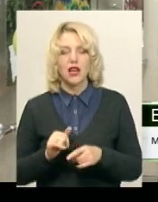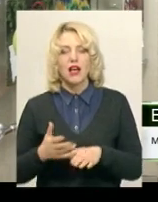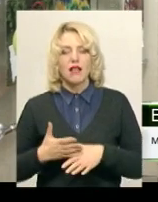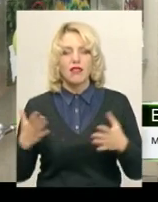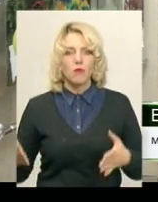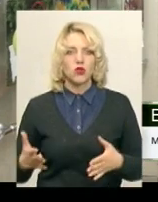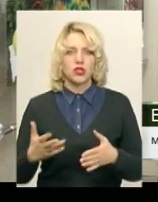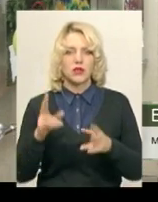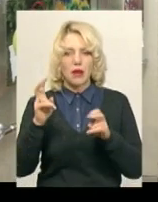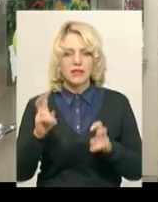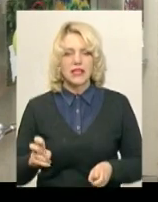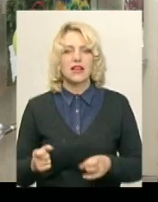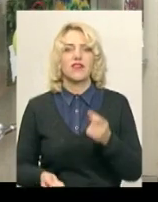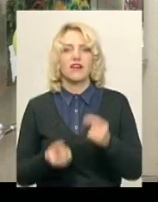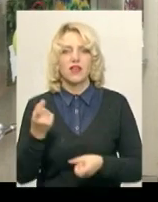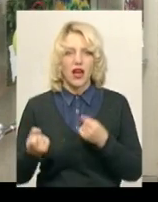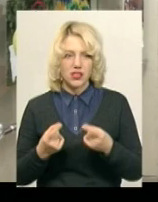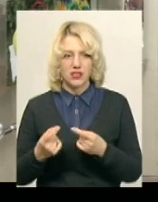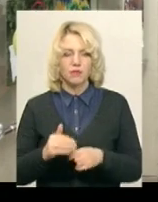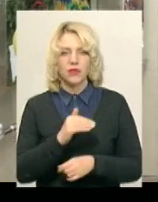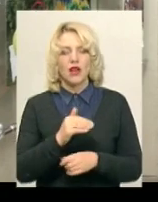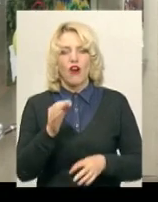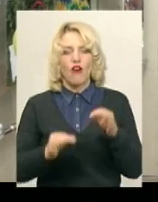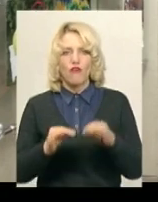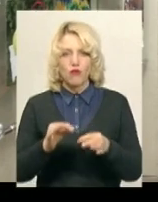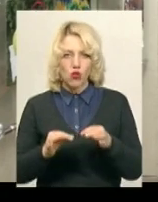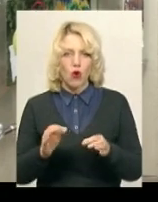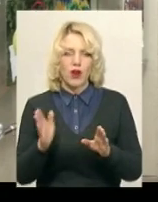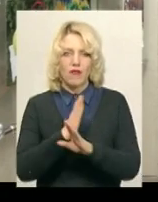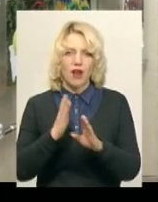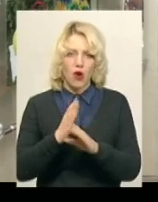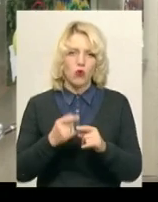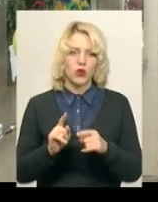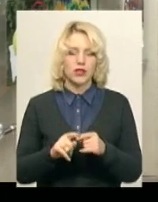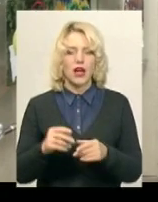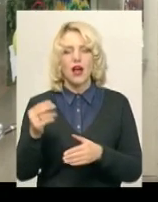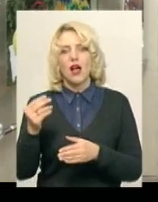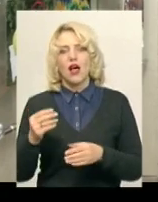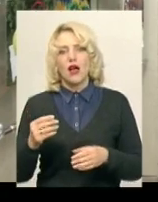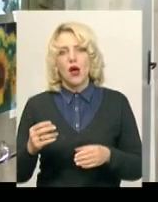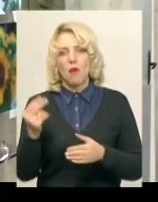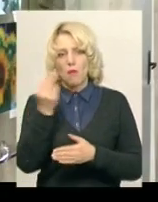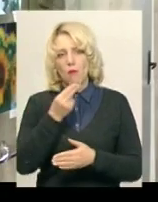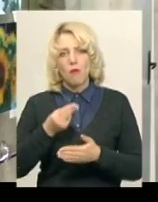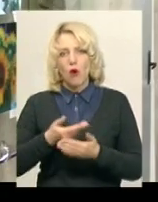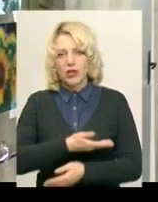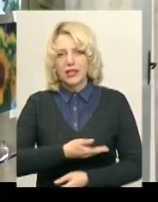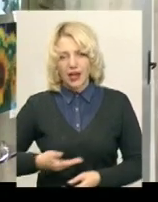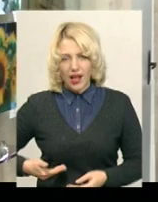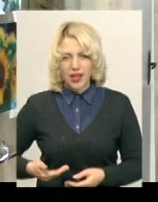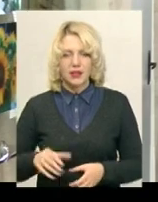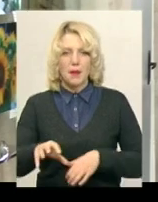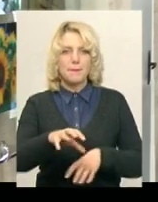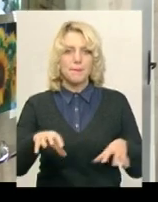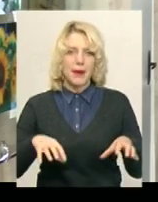номінаціями виявляються флора, фауна, портрет, пейзаж, натюрморт, архітектура. Ми запрошуємо